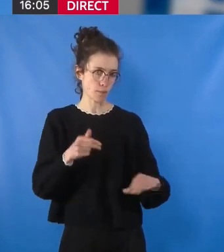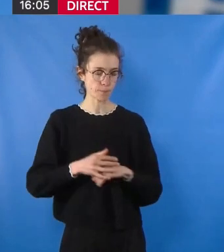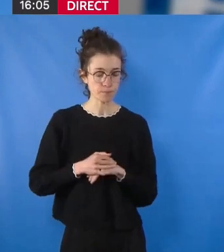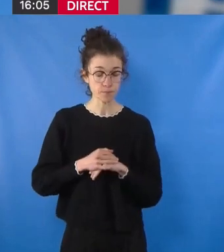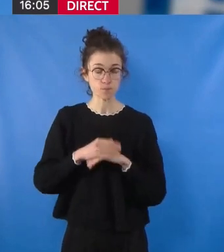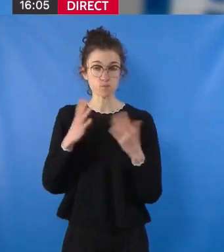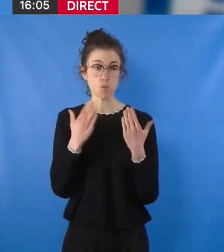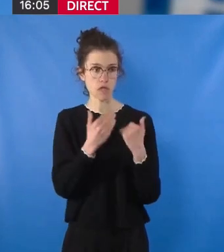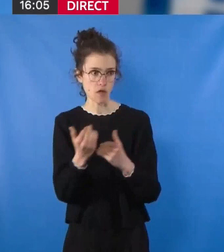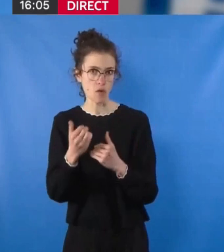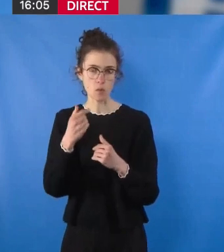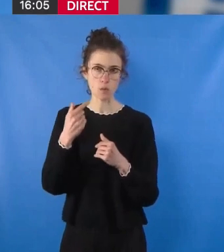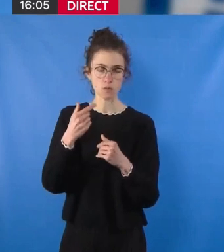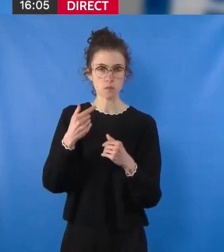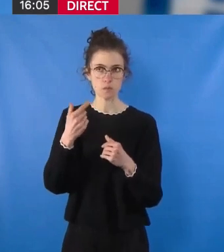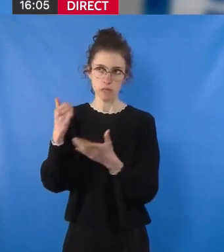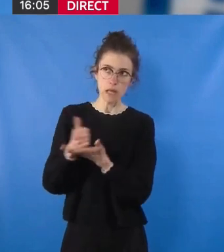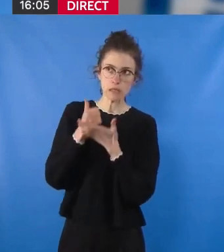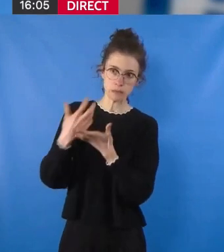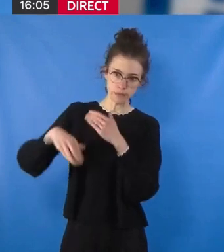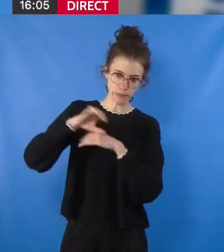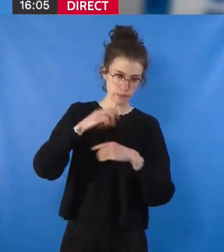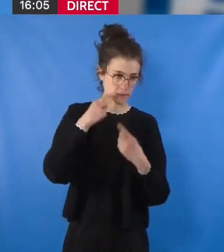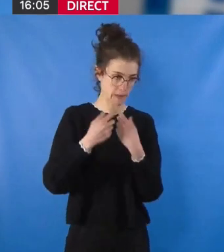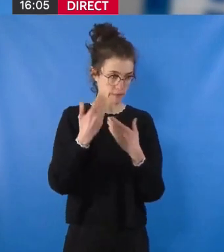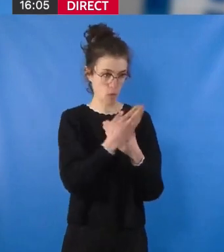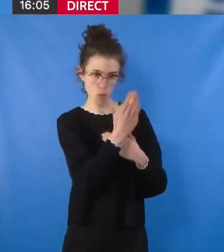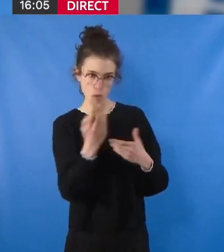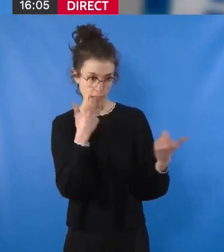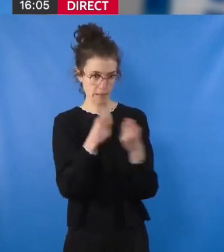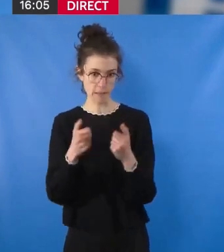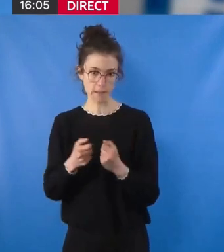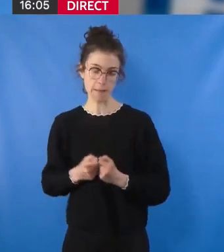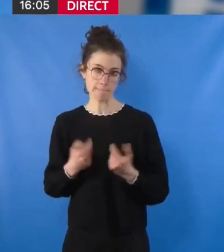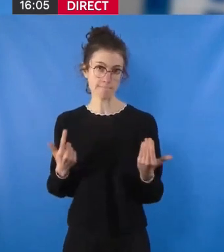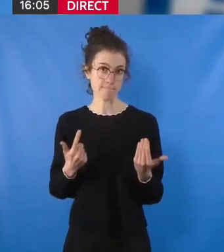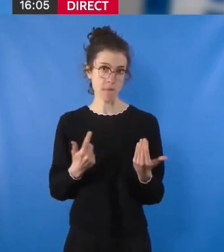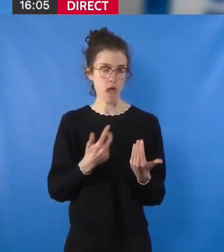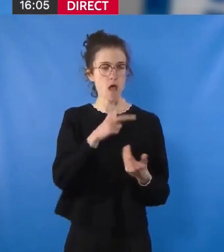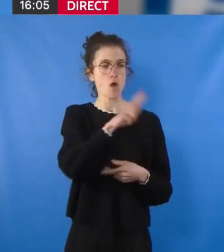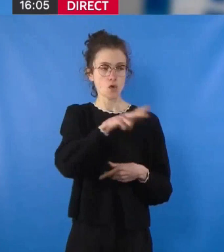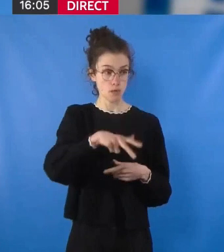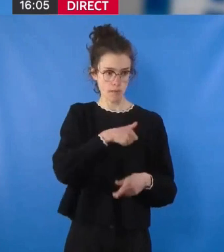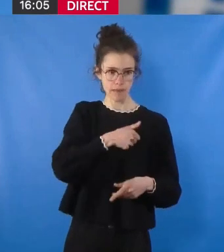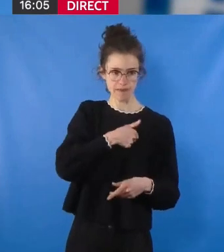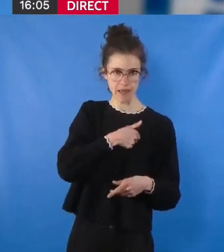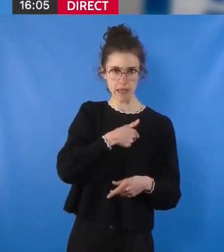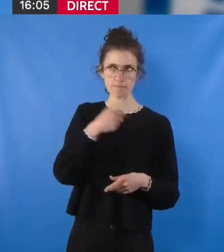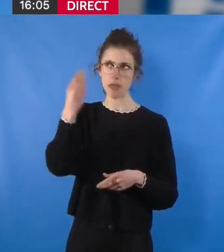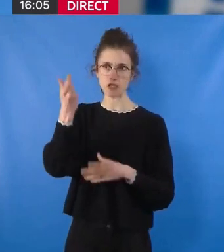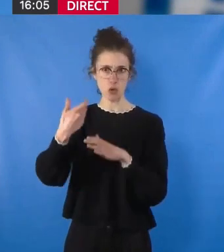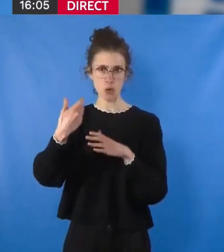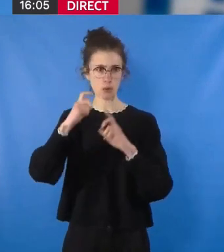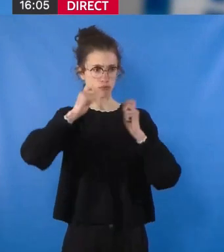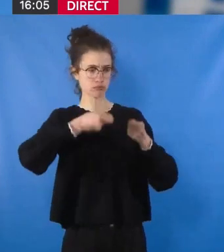financement de tous les besoins. Nous constatons en parallèle que les dotations pour le logement privé ont grimpé de 5 millions d'euros à plus